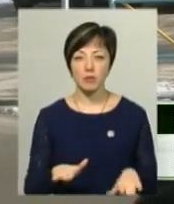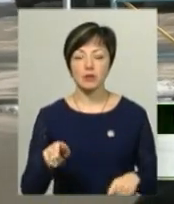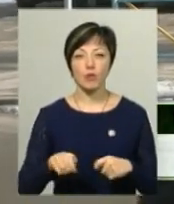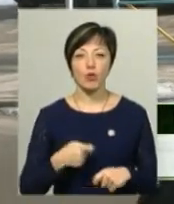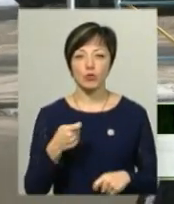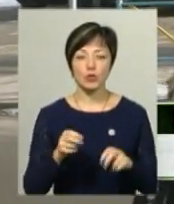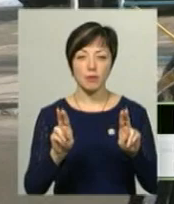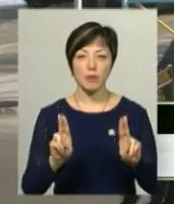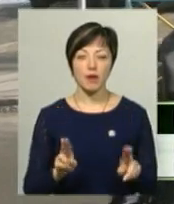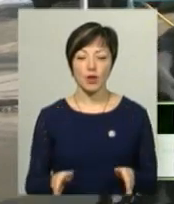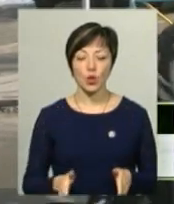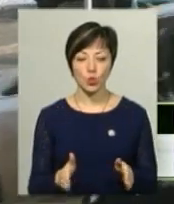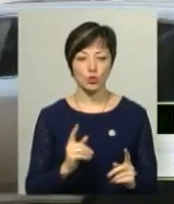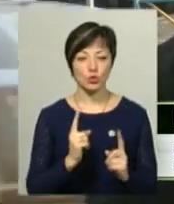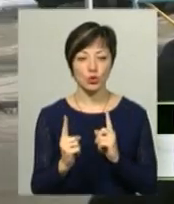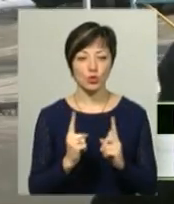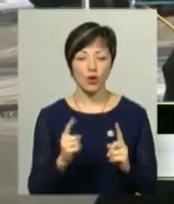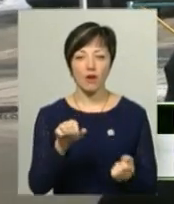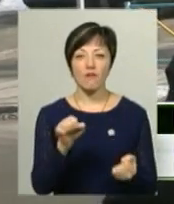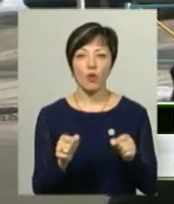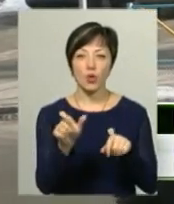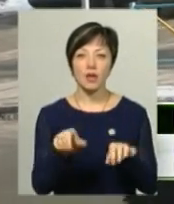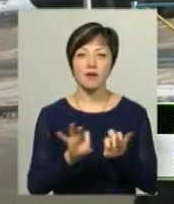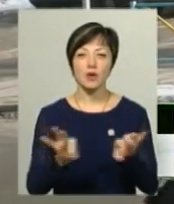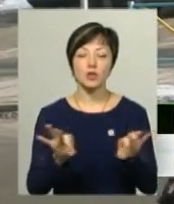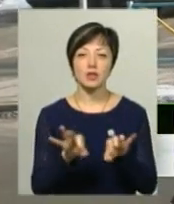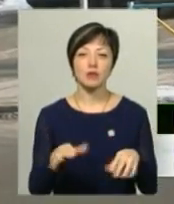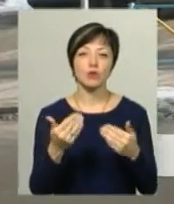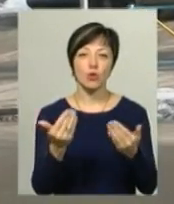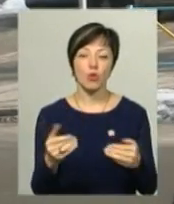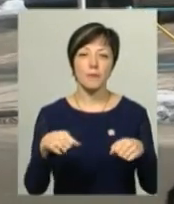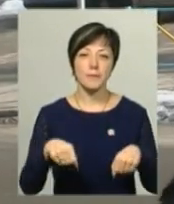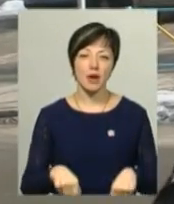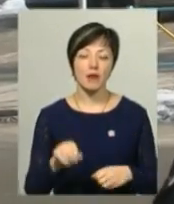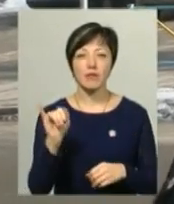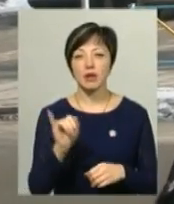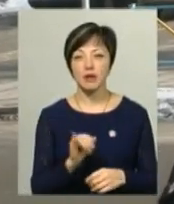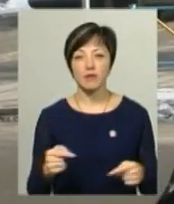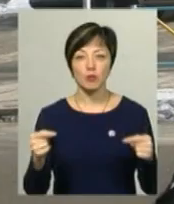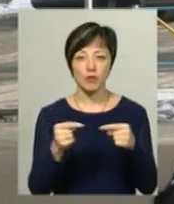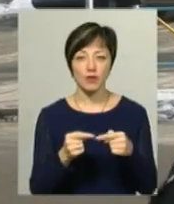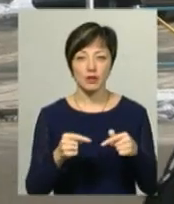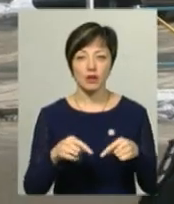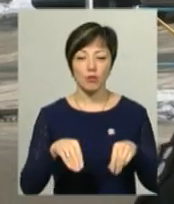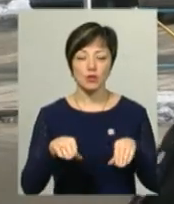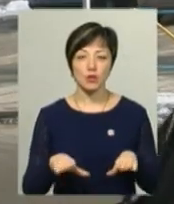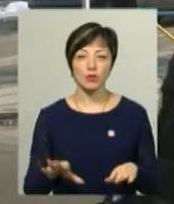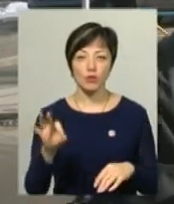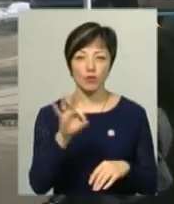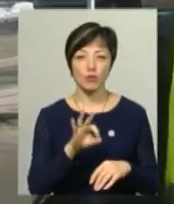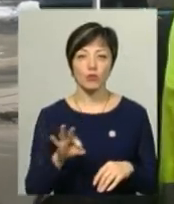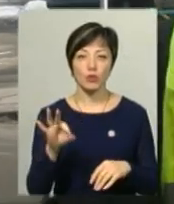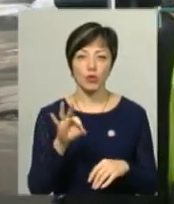дорожнього руху. В будівлі роз'яснено його права і відповідно винесено постанову